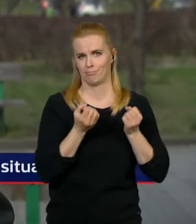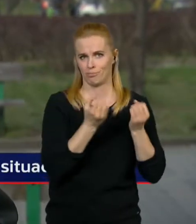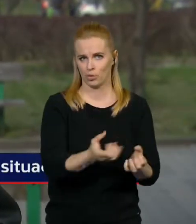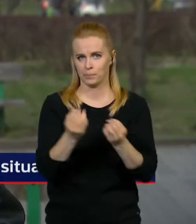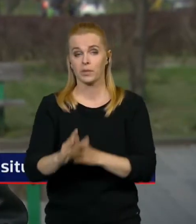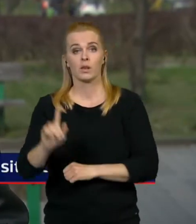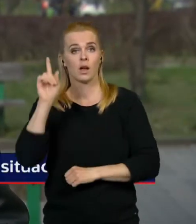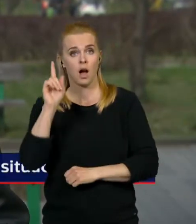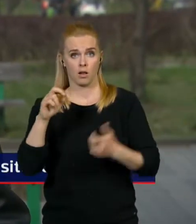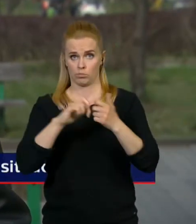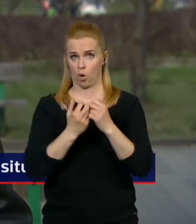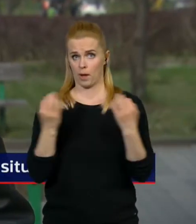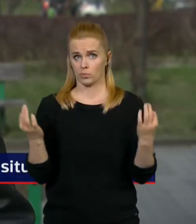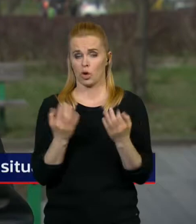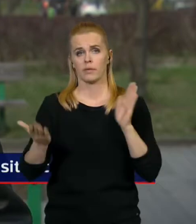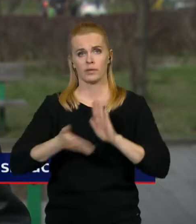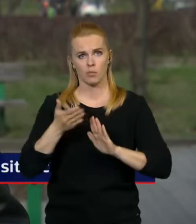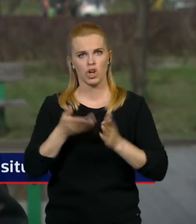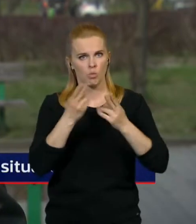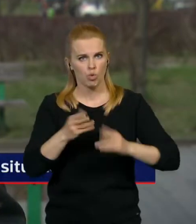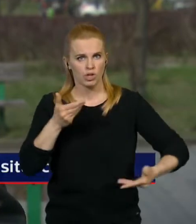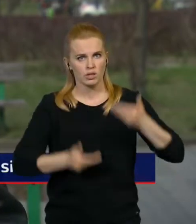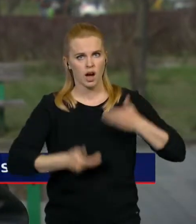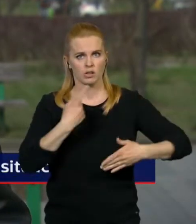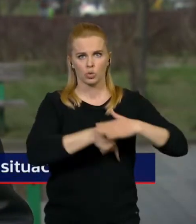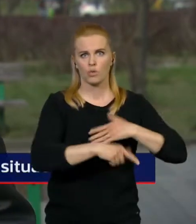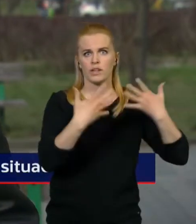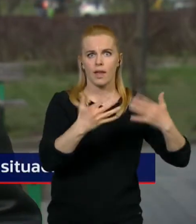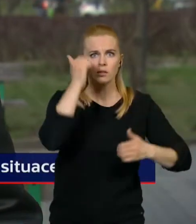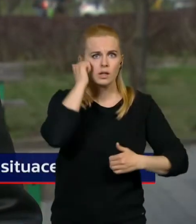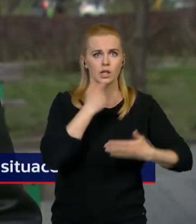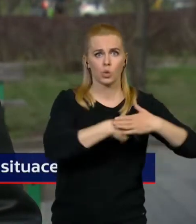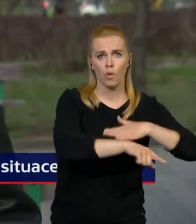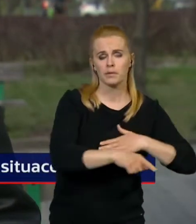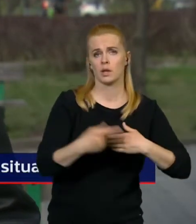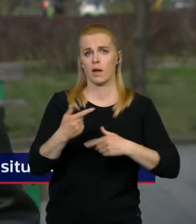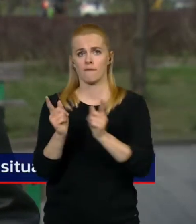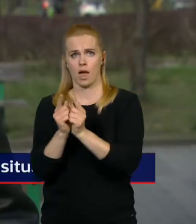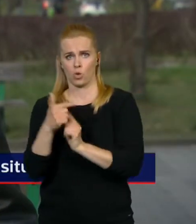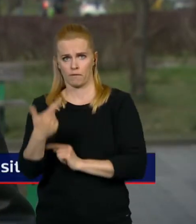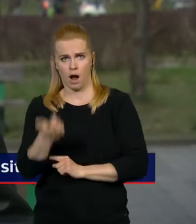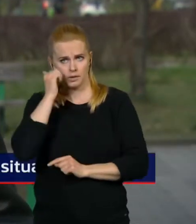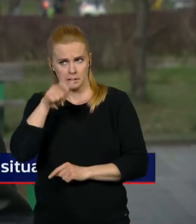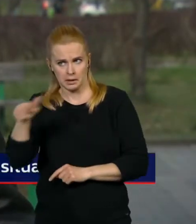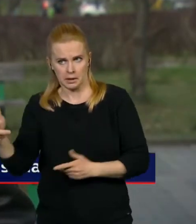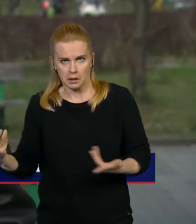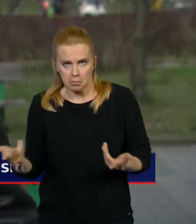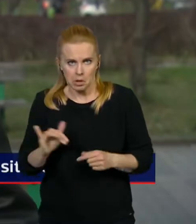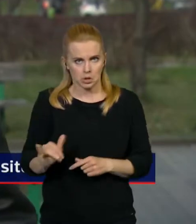nebe, to opatření, že se může scházet deset lidí vevnitř a dvacet venku. Vlastně nikdo se k tomu nehlásí.